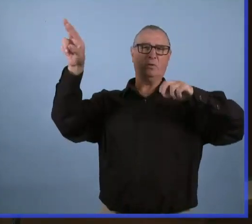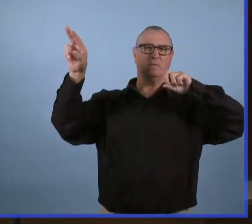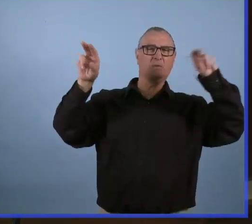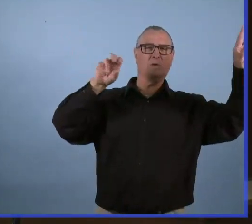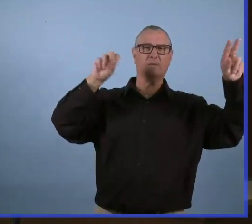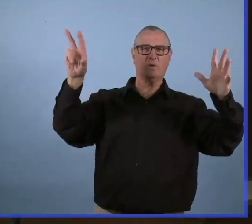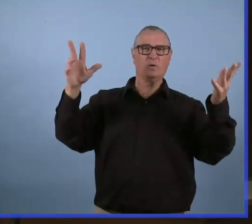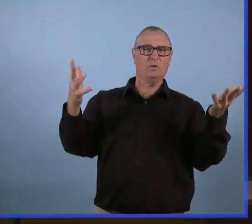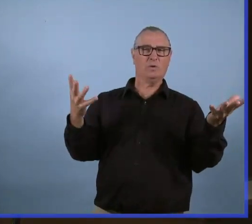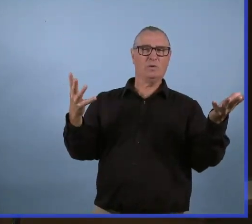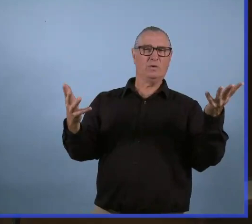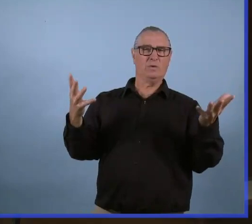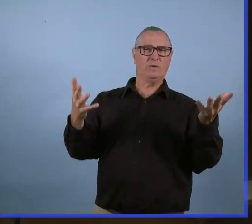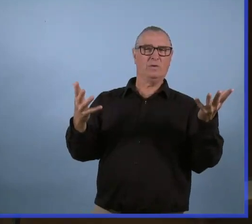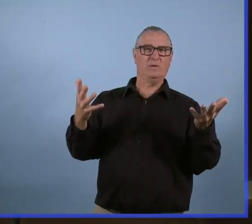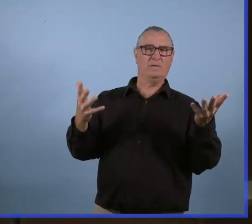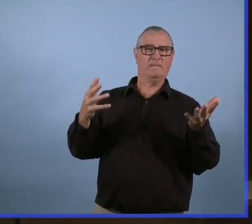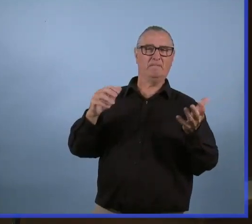serait possible